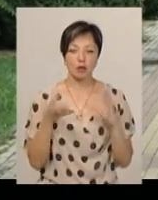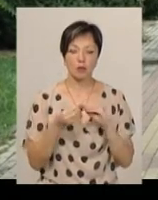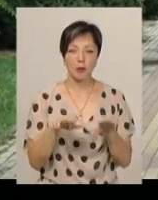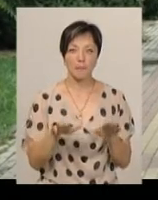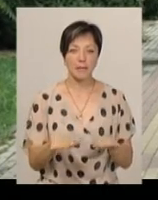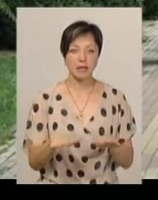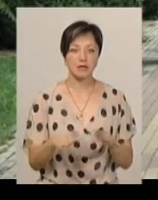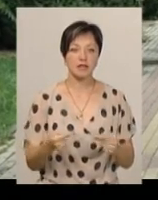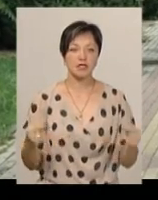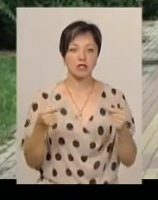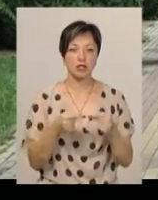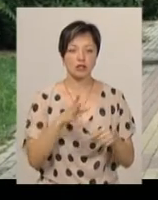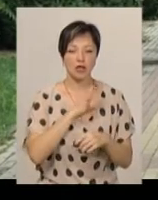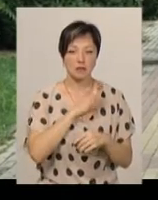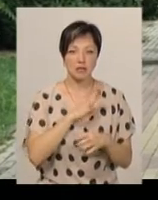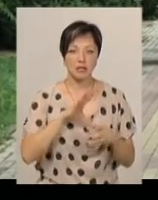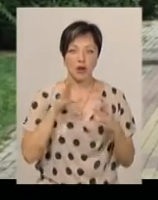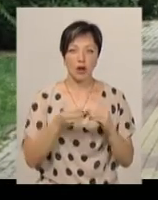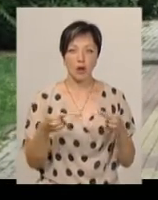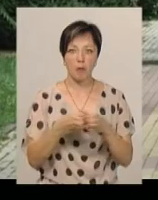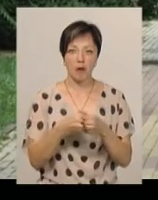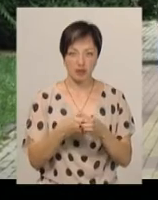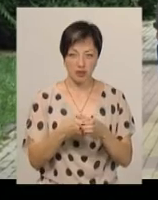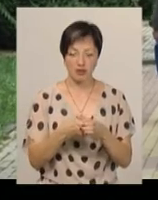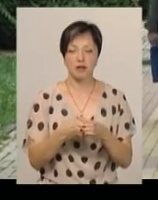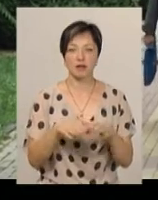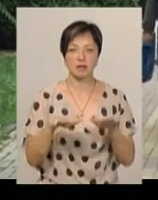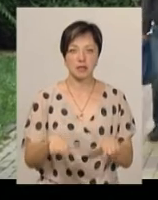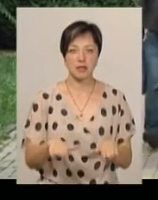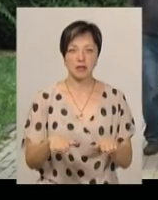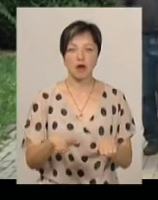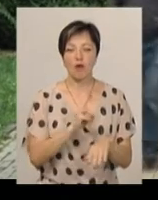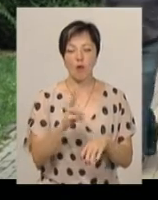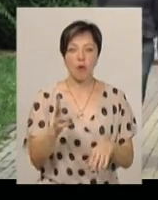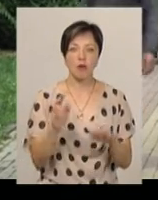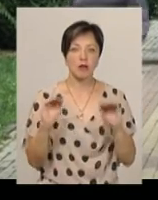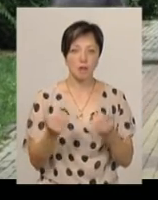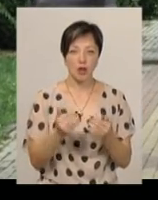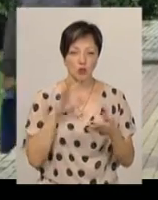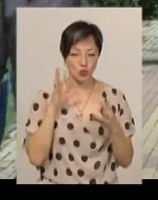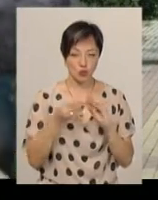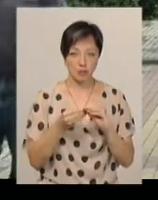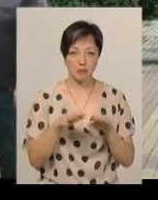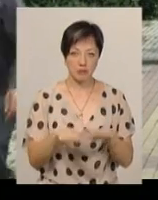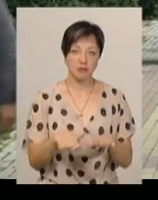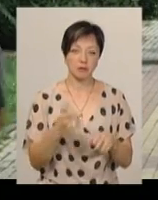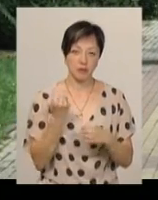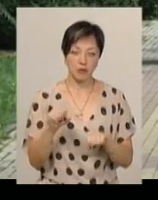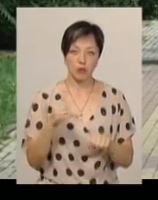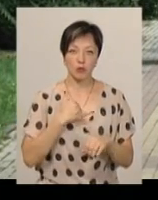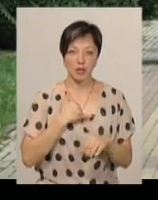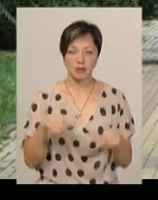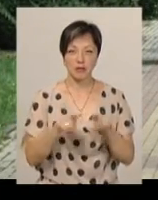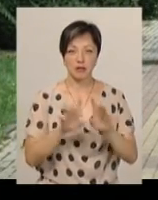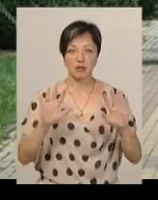місць визначався загальнокомандний результат. Тобто, кого найменша сума місць, той і переможець. У нас так